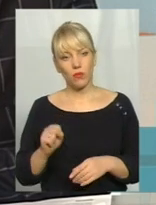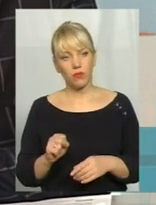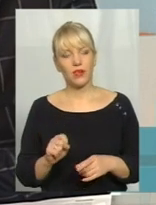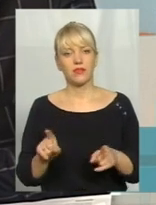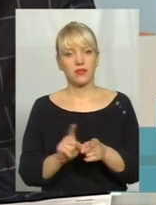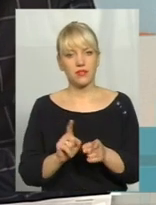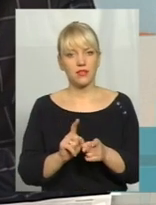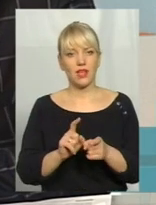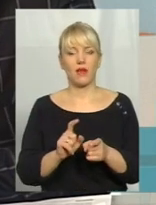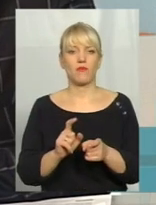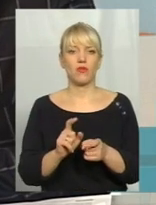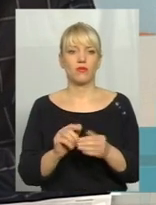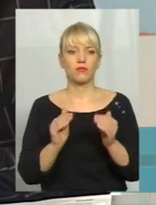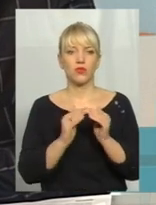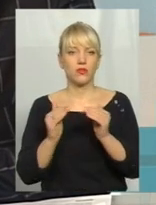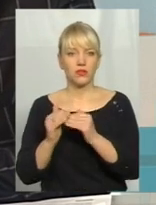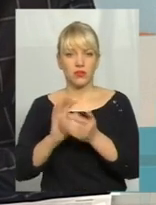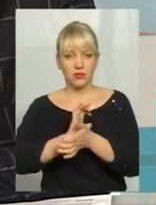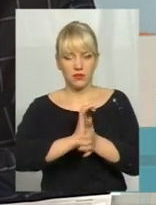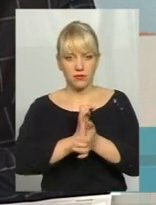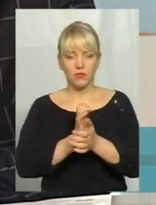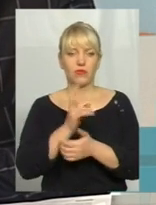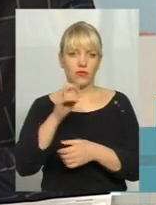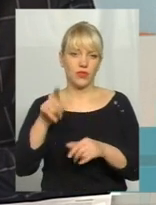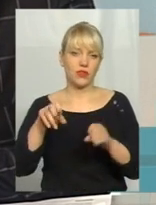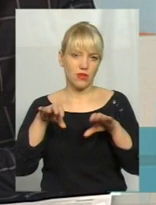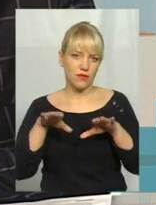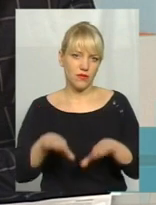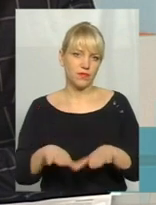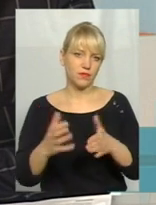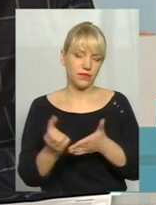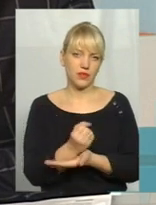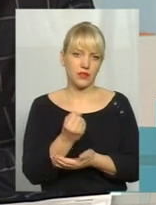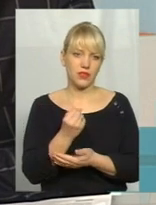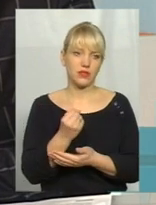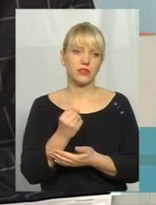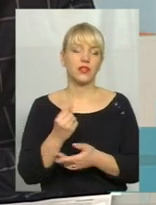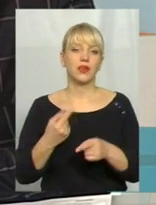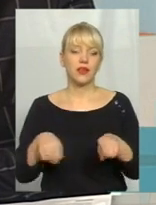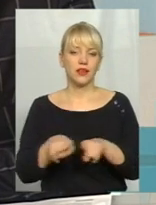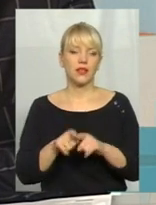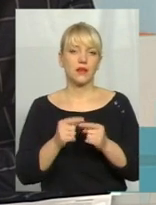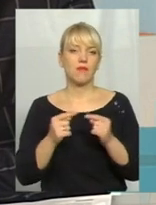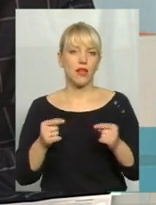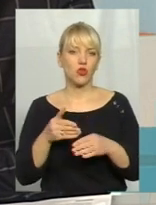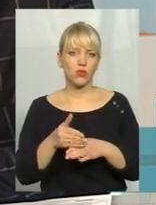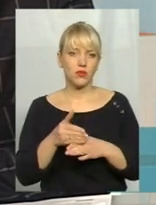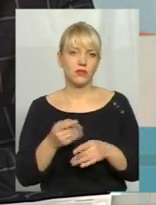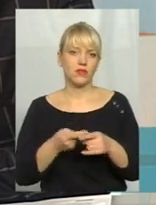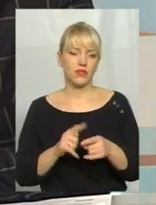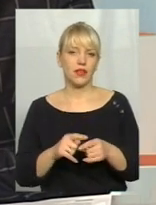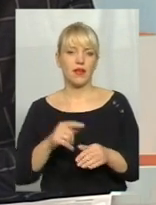щільність забудови, і ось вони вже давним-давно винайшли такий метод. підземні